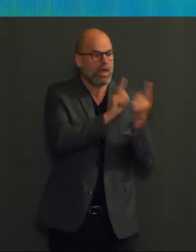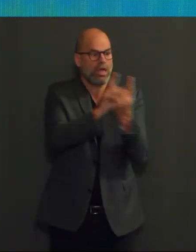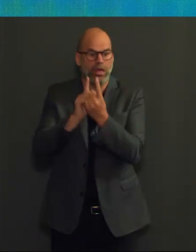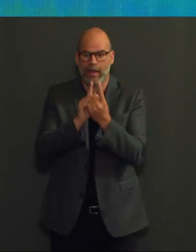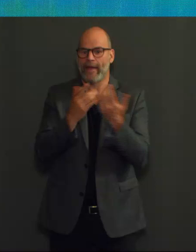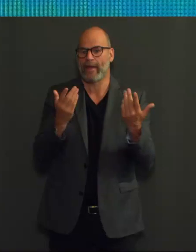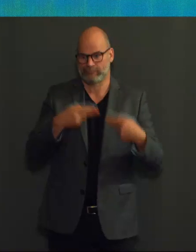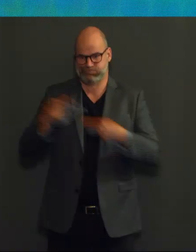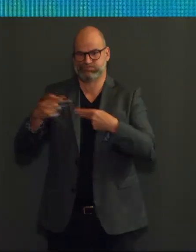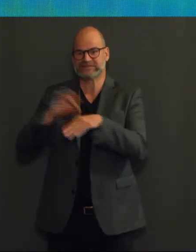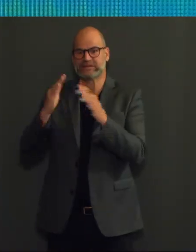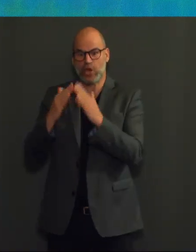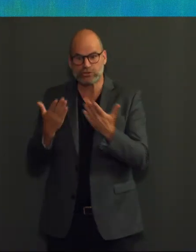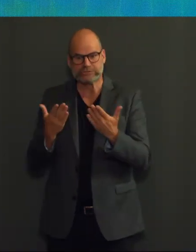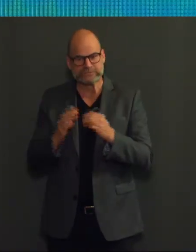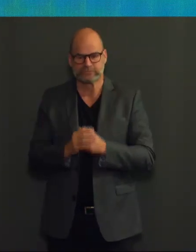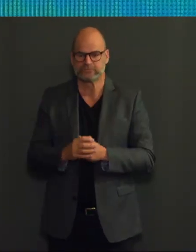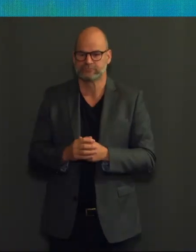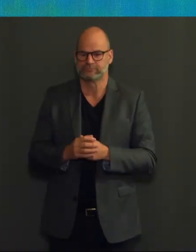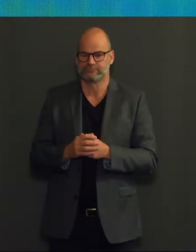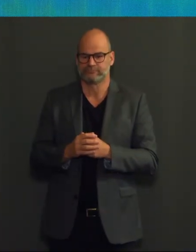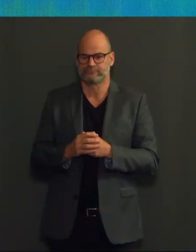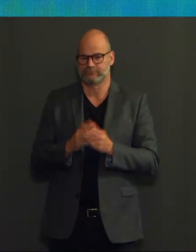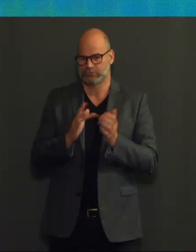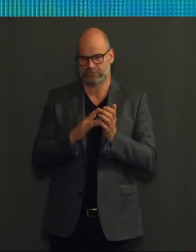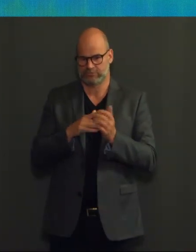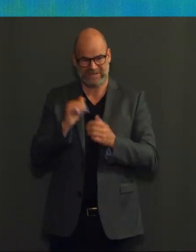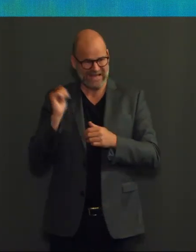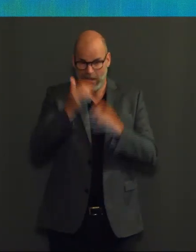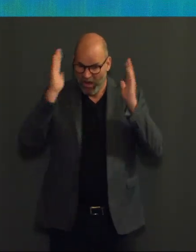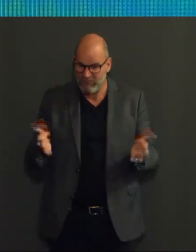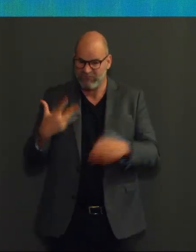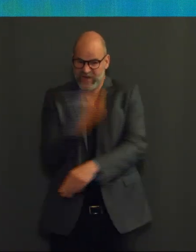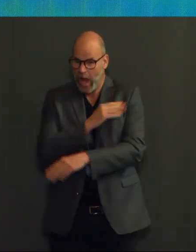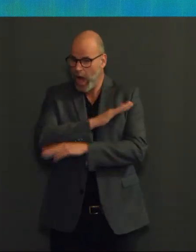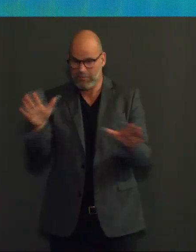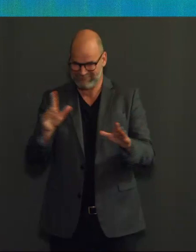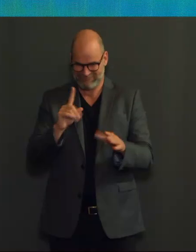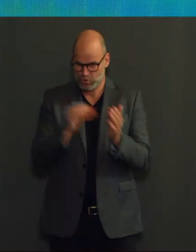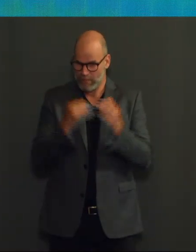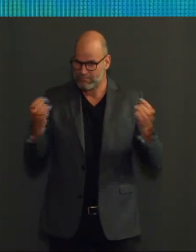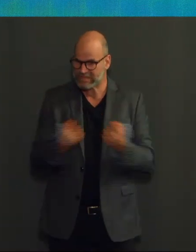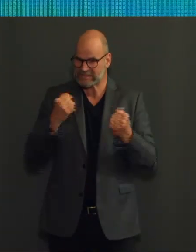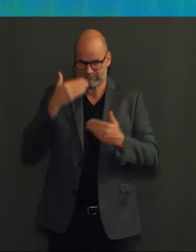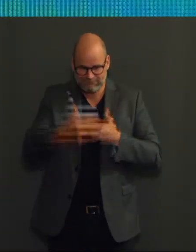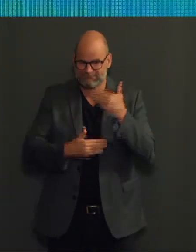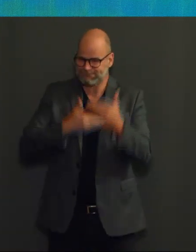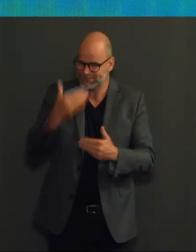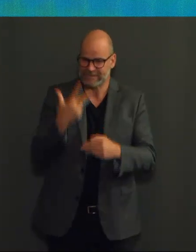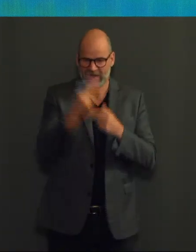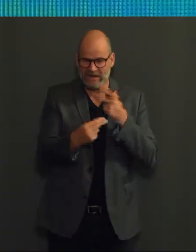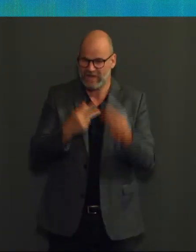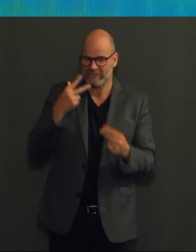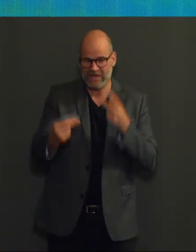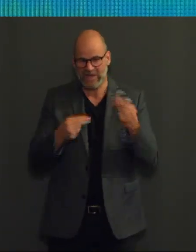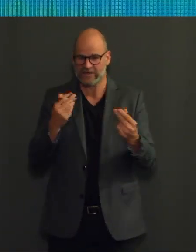Vergeet niet dat deze vaccinatiecampagne nog steeds in volle gang is en bij volwassenen zal deze ten vroegste in de loop van